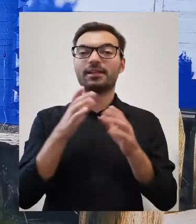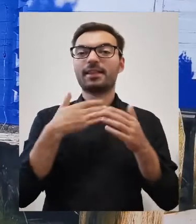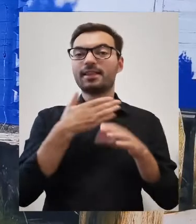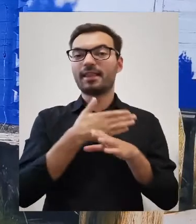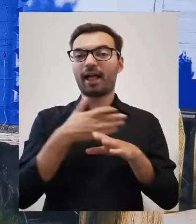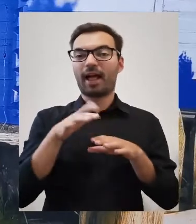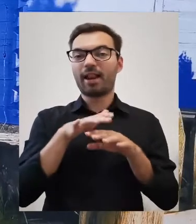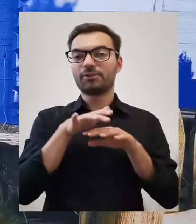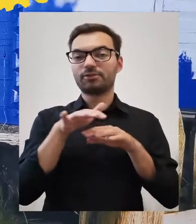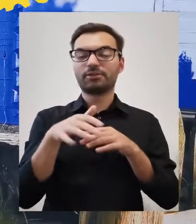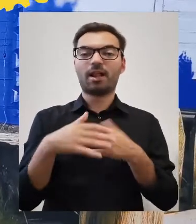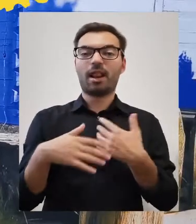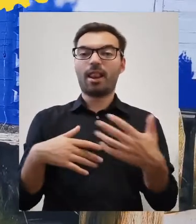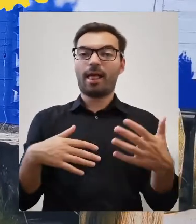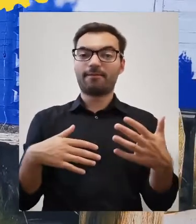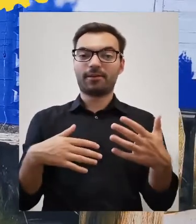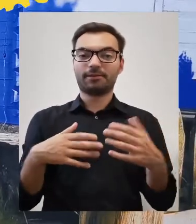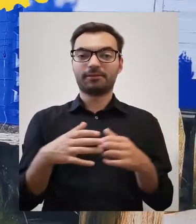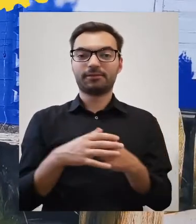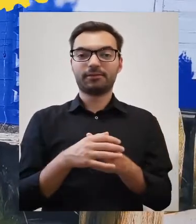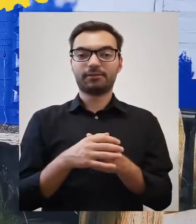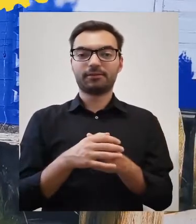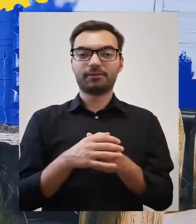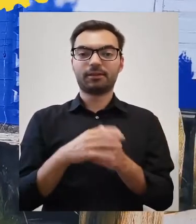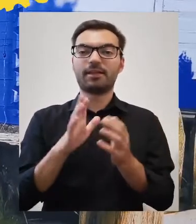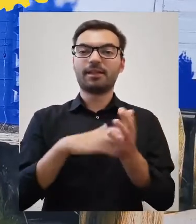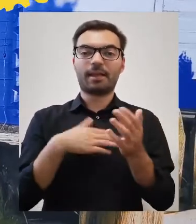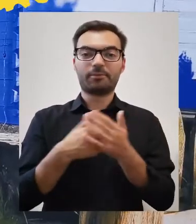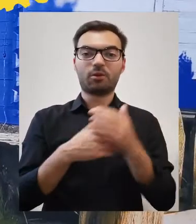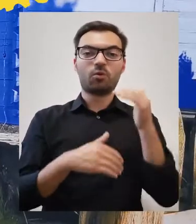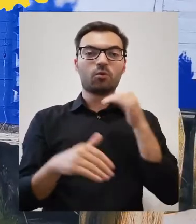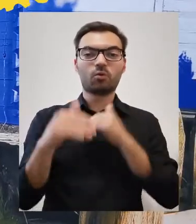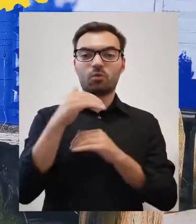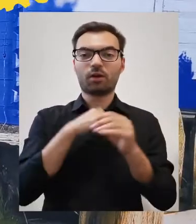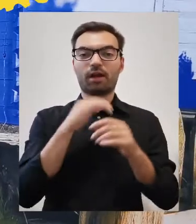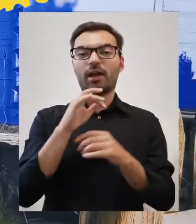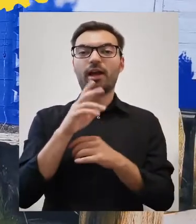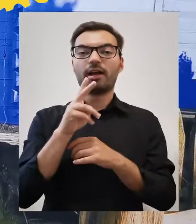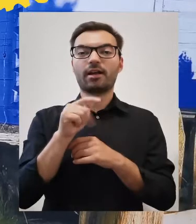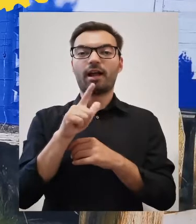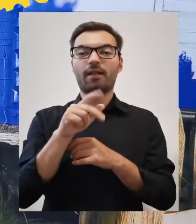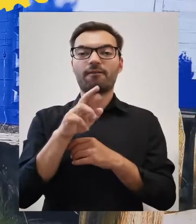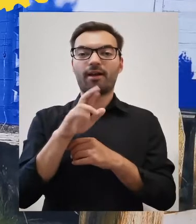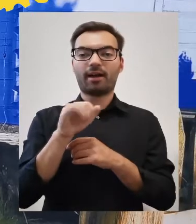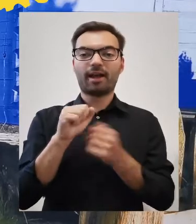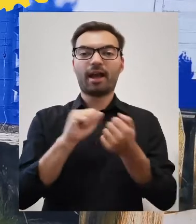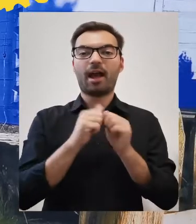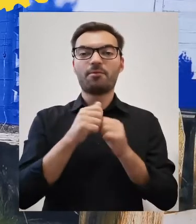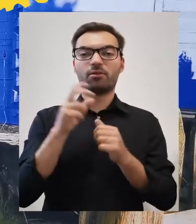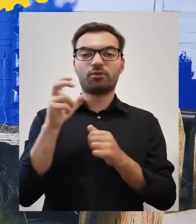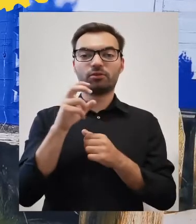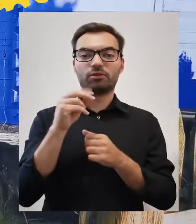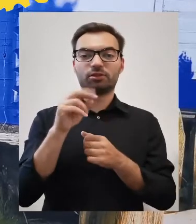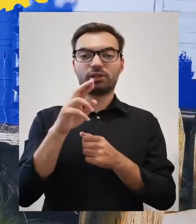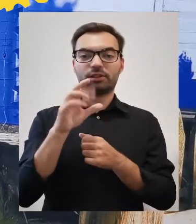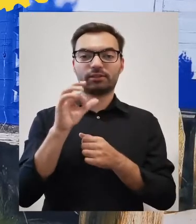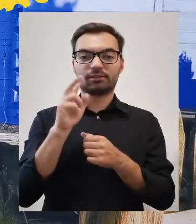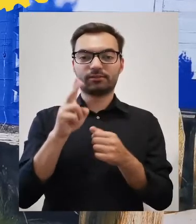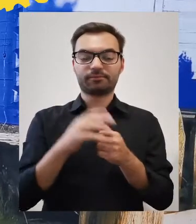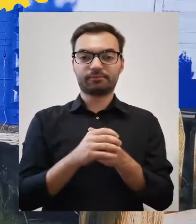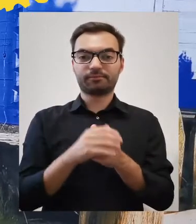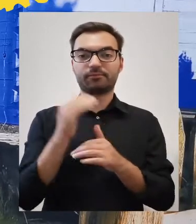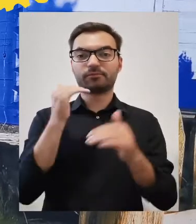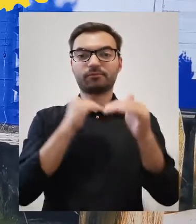leży, ale w dół rzeki na Lewobrzeżu, chociażby Góra Kalwaria czy Czersk. Góra Kalwaria